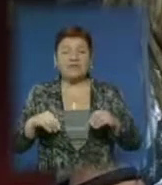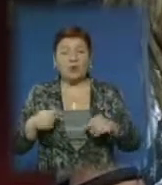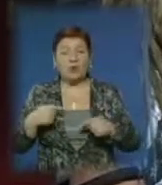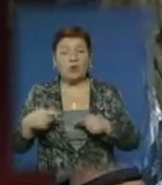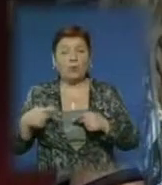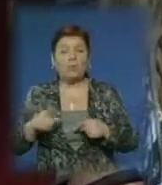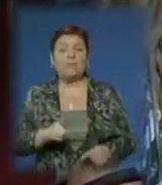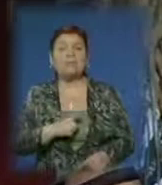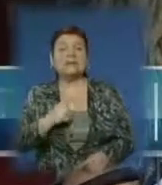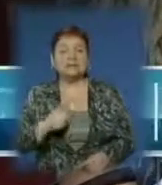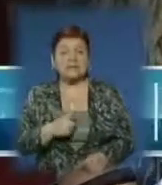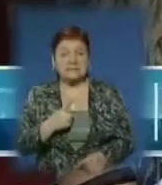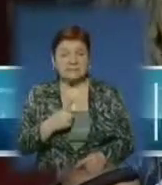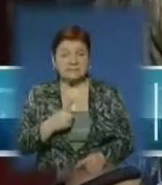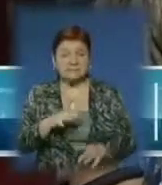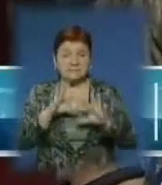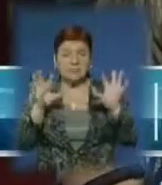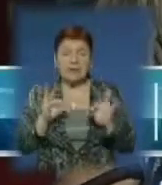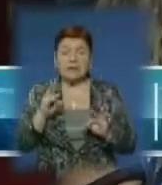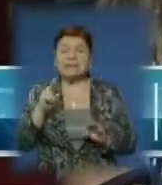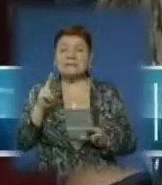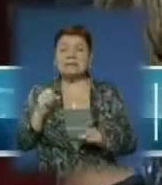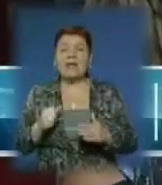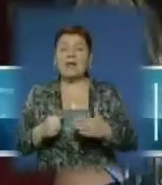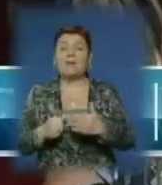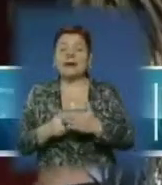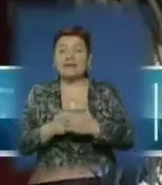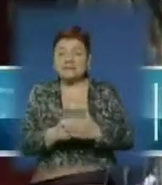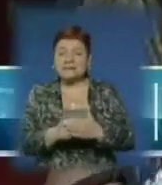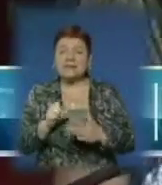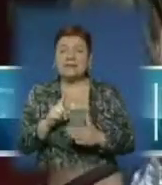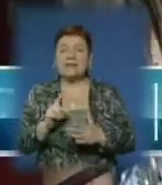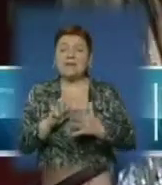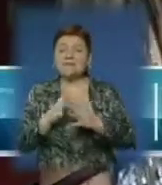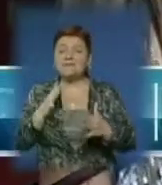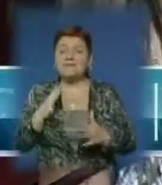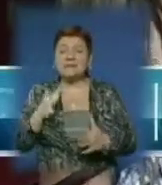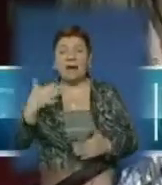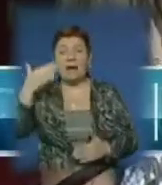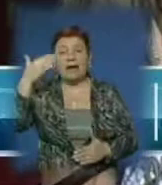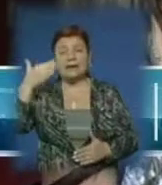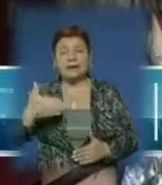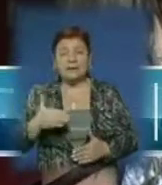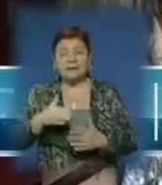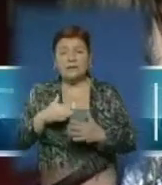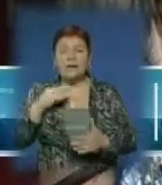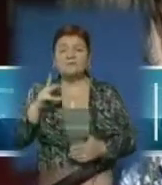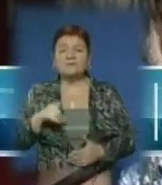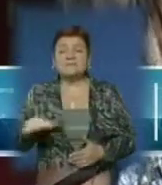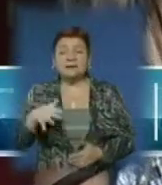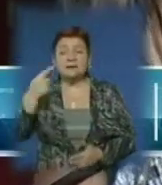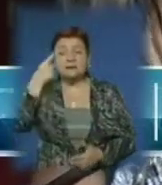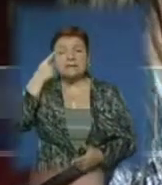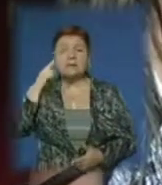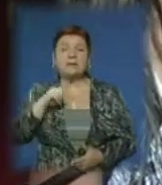-якому виді мистецтва – це база, композиція, світло-тінь, об'єми, всі академічні знання, вони